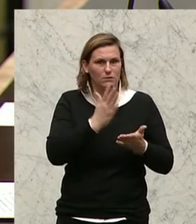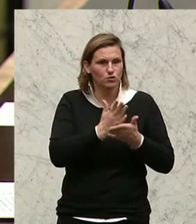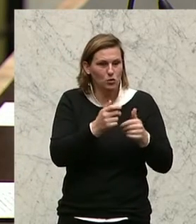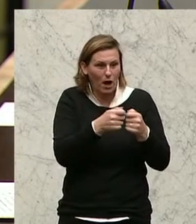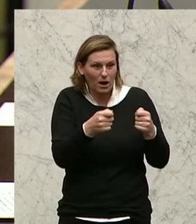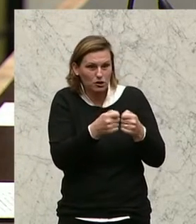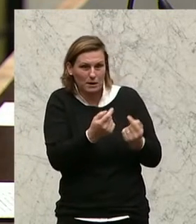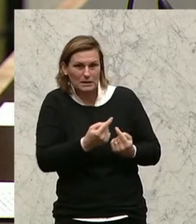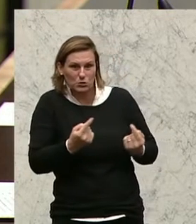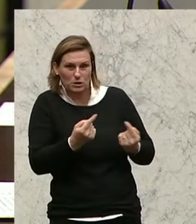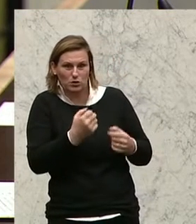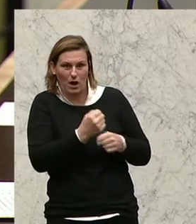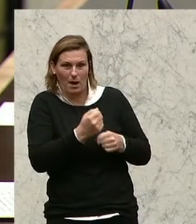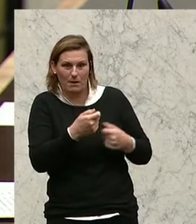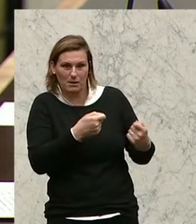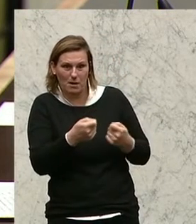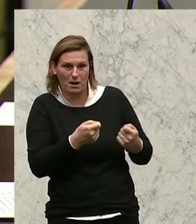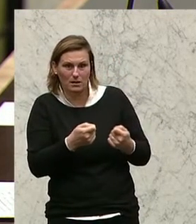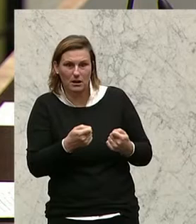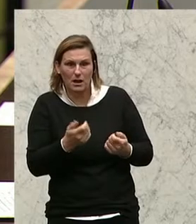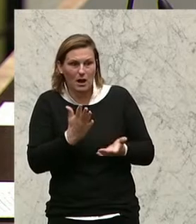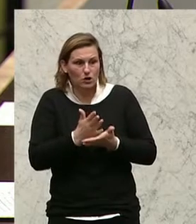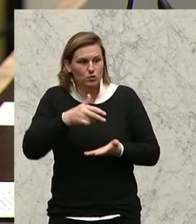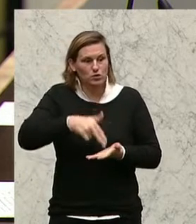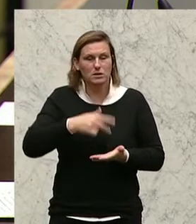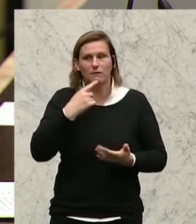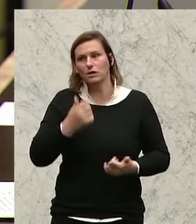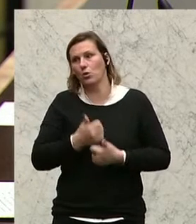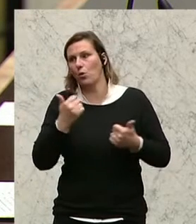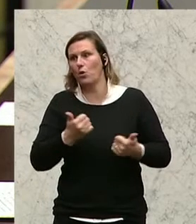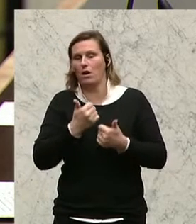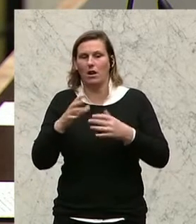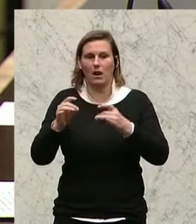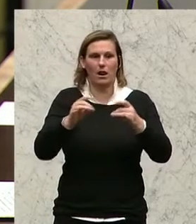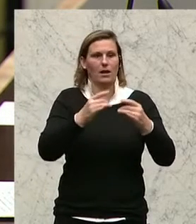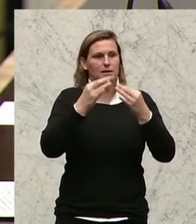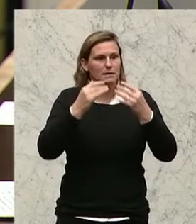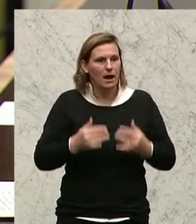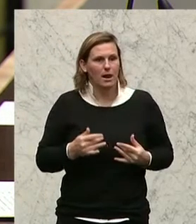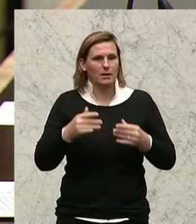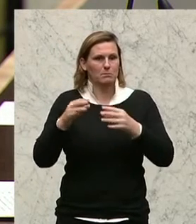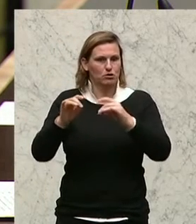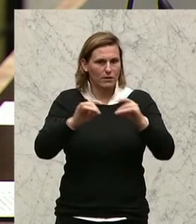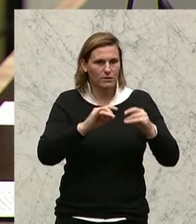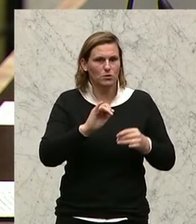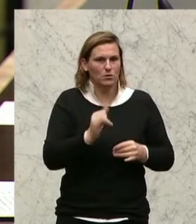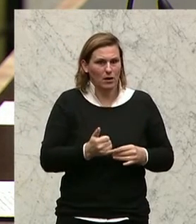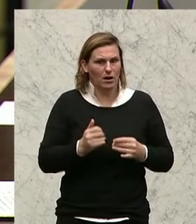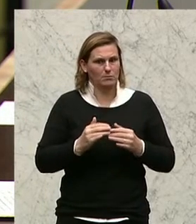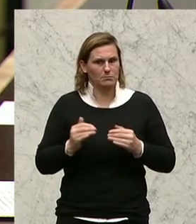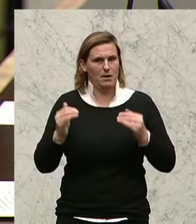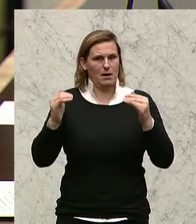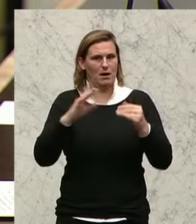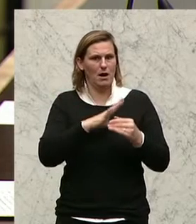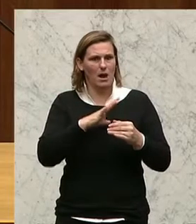angespannt ist. Und da können Sie jetzt hundertmal sich herstellen und sagen, wie großartig die Beschäftigungsquote nicht gewachsen ist. Ja, mag sein, dass sie gewachsen ist,